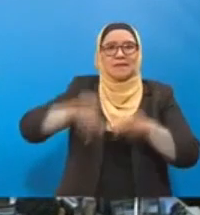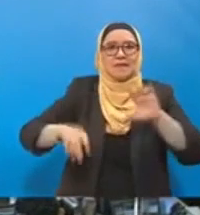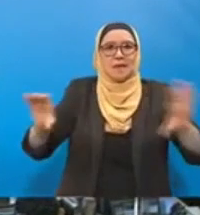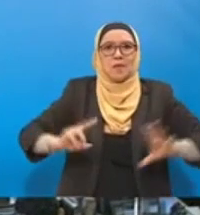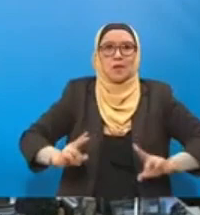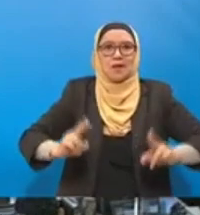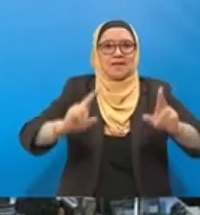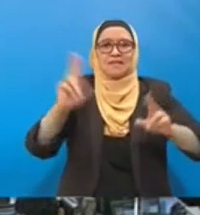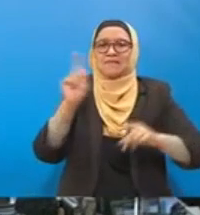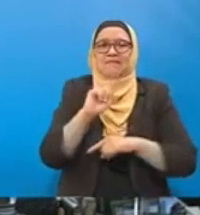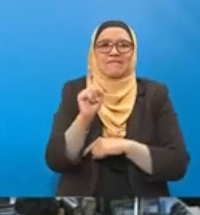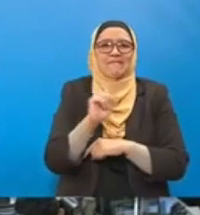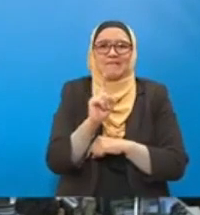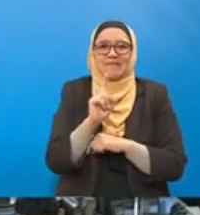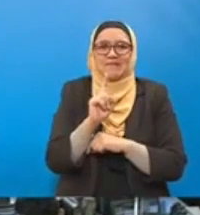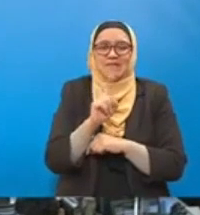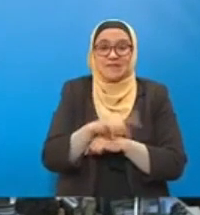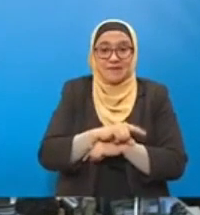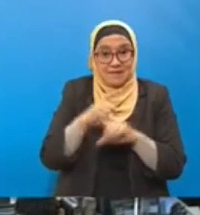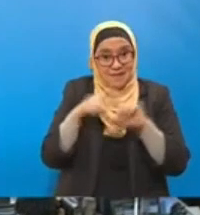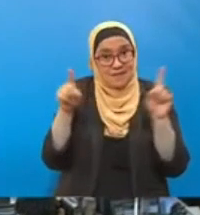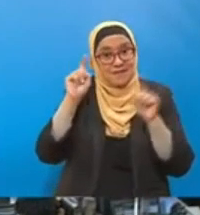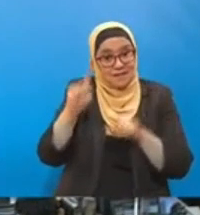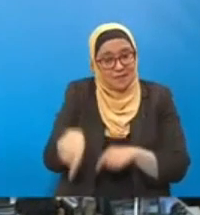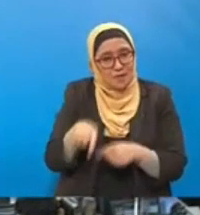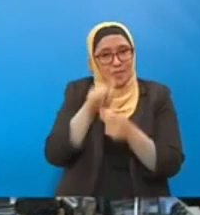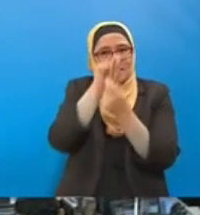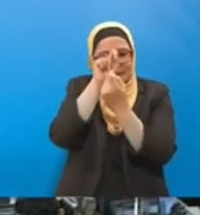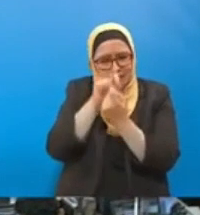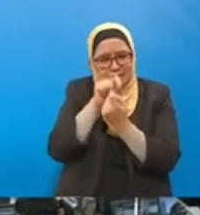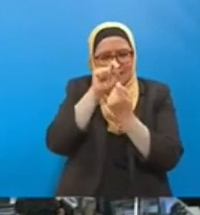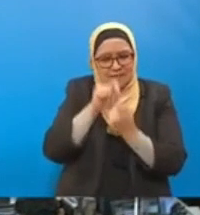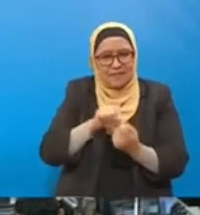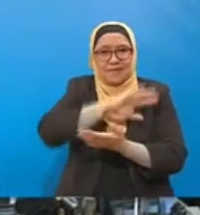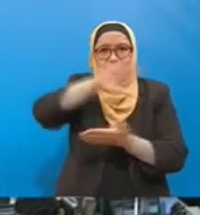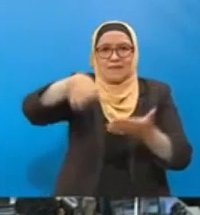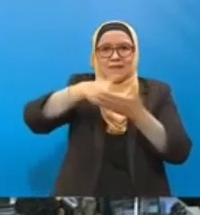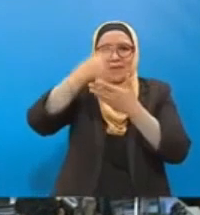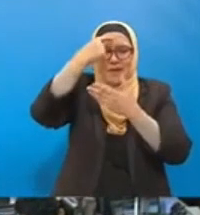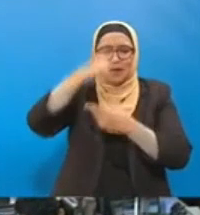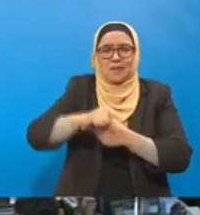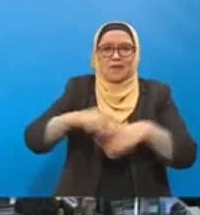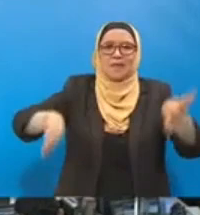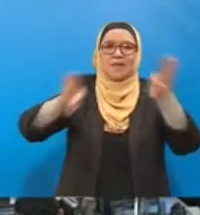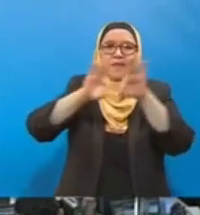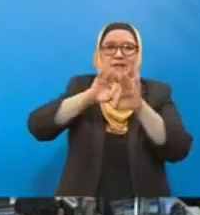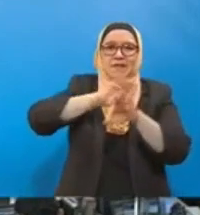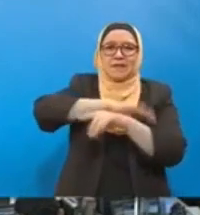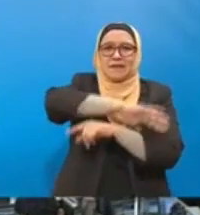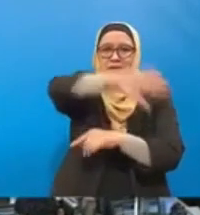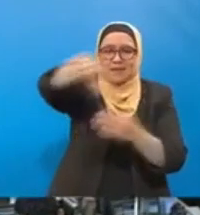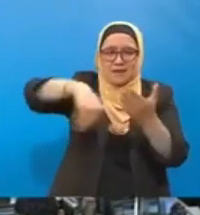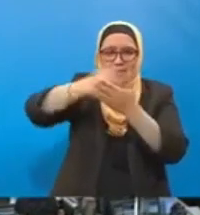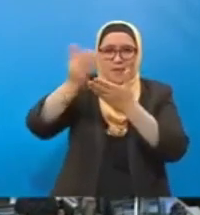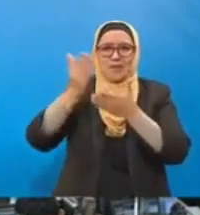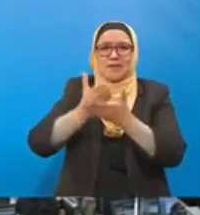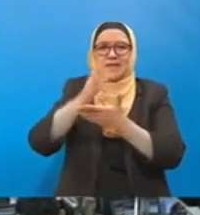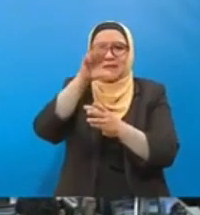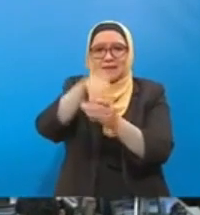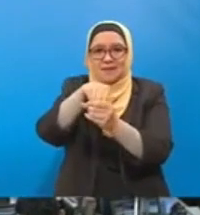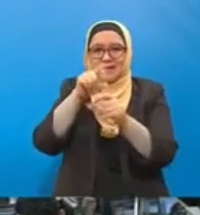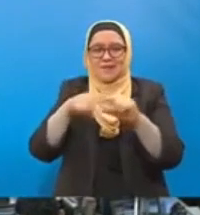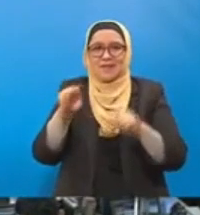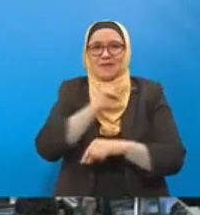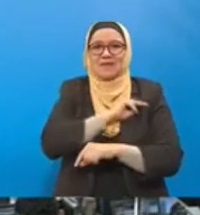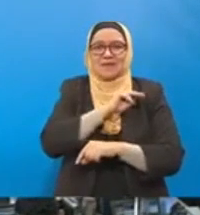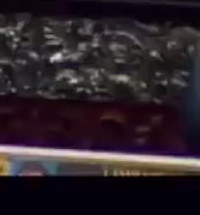sedang dilaksanakan di kawasan yang disebutkan tadi iaitu mukim jembal, mukim beris kubu besar dan juga mukim